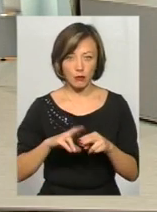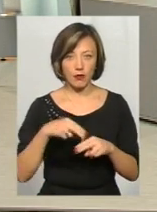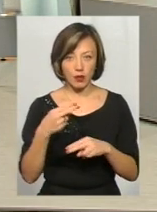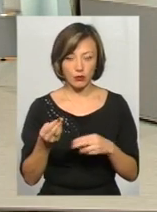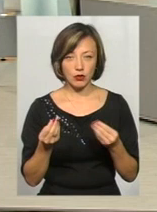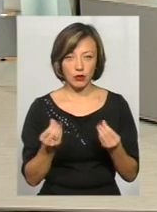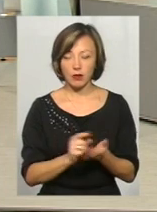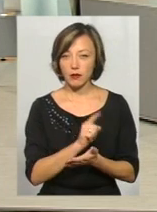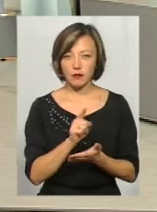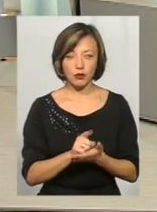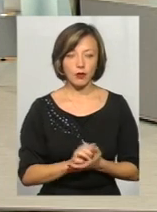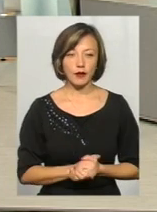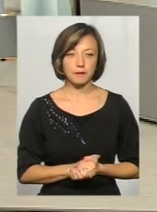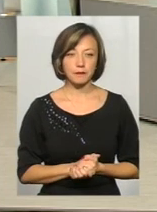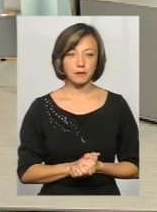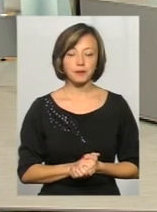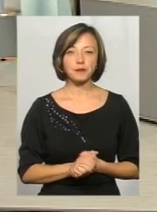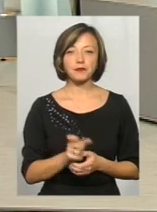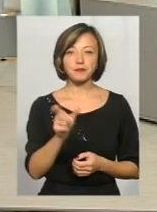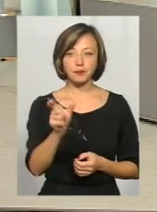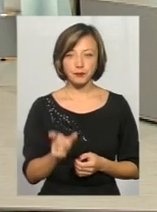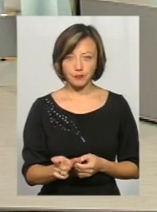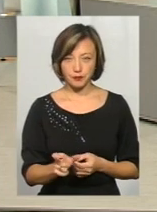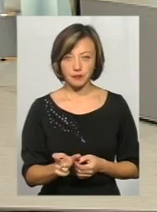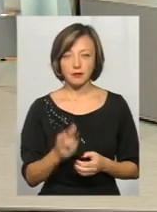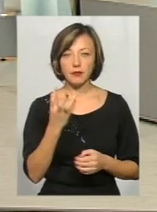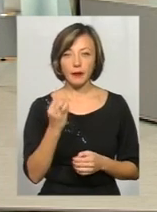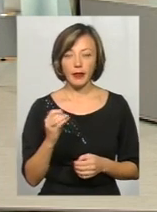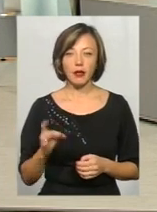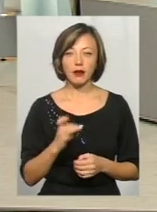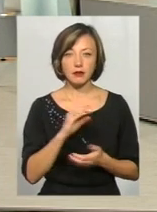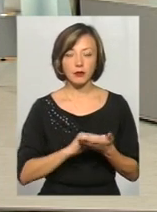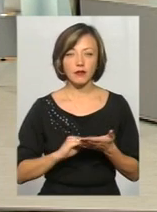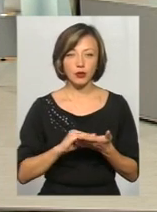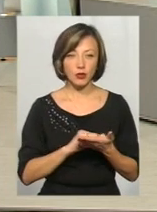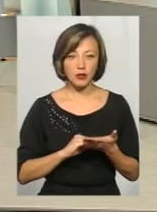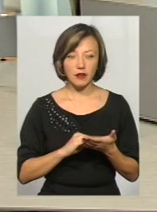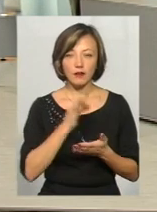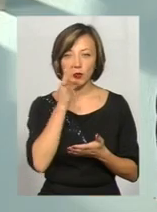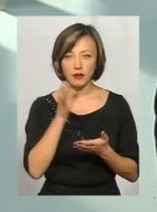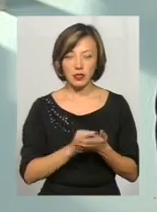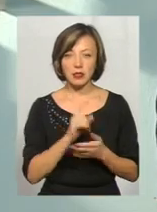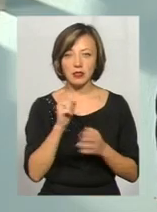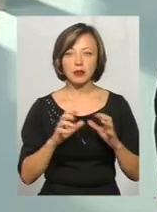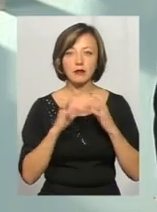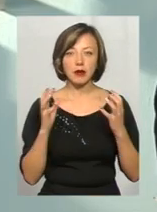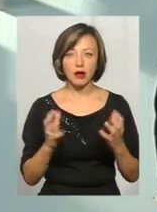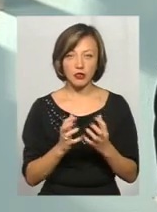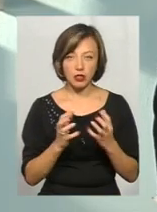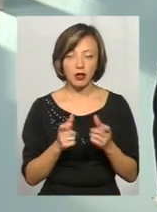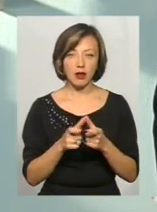гроші? Обов'язково. Людина, ще раз повторюсь, несе відповідальність за збереження